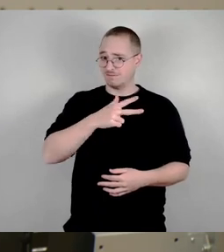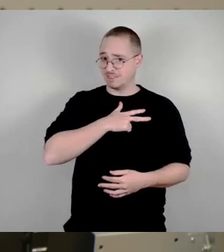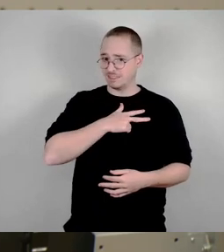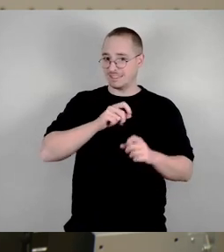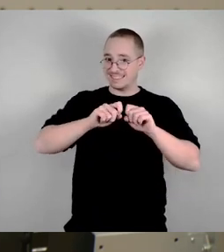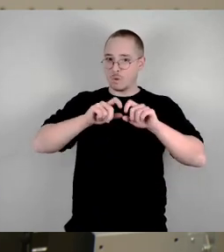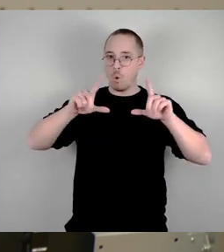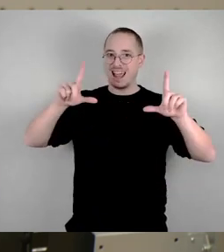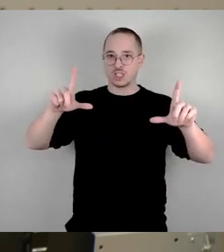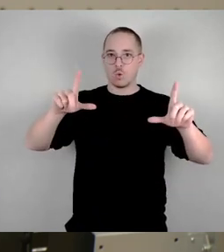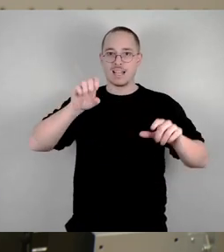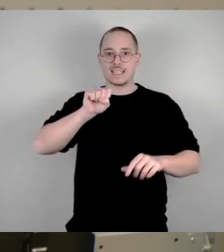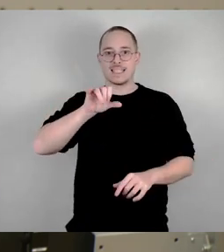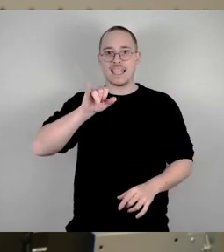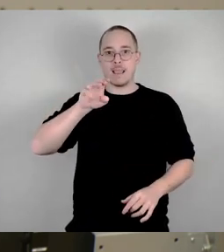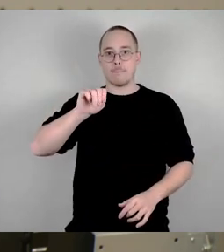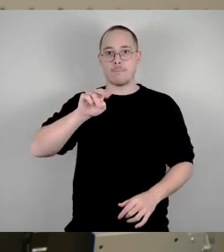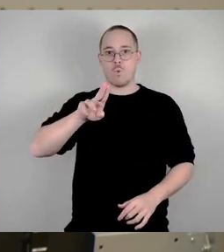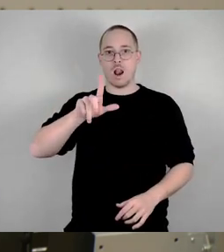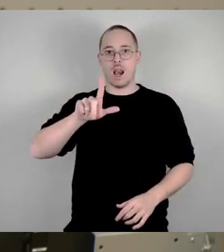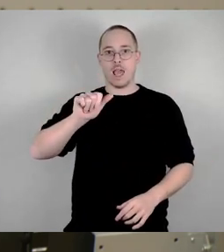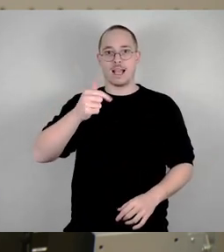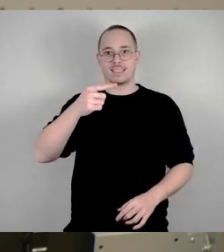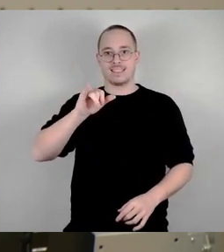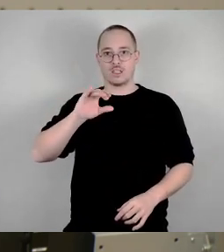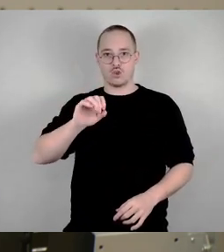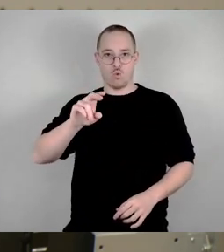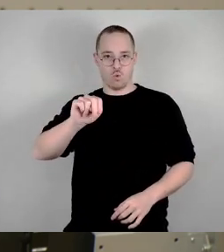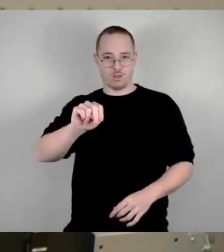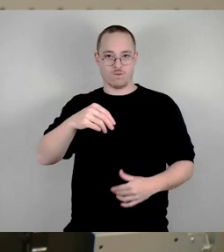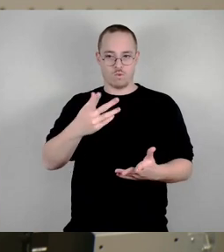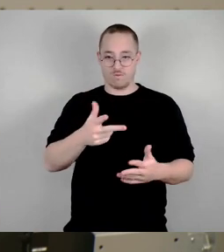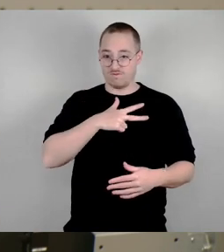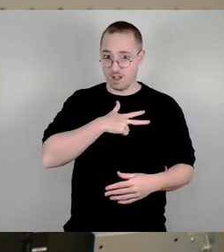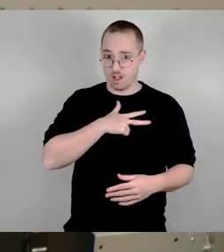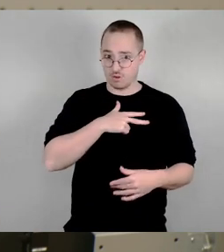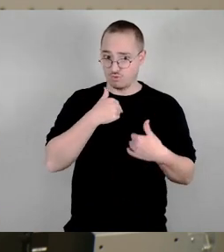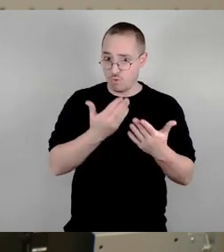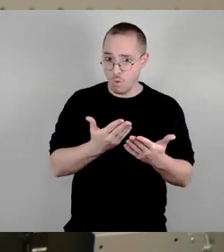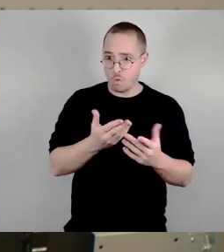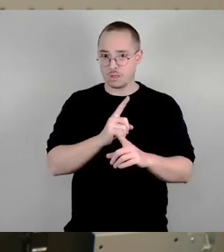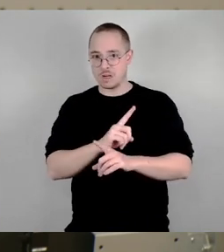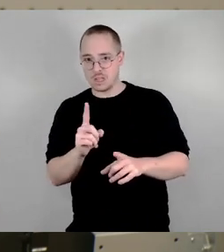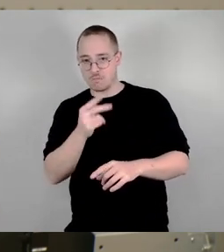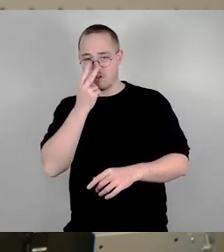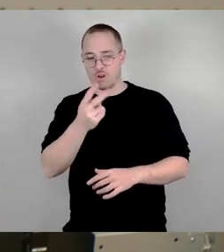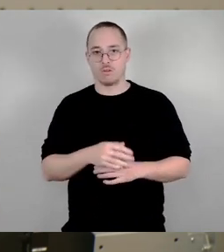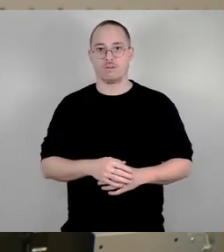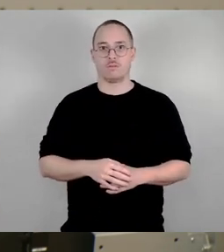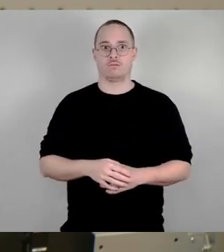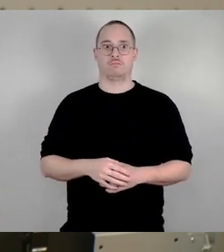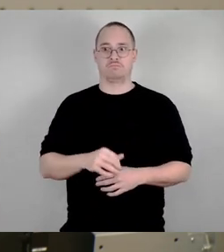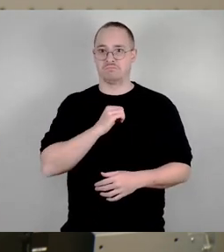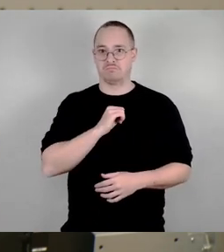Das ist schon ein starkes Stück, weil in der Vergangenheit war so, dass wir regelmäßig, fast ausschließlich auf Grundlage von Verkehrssimulationen,